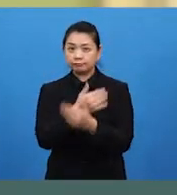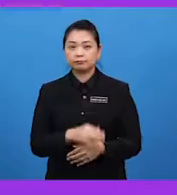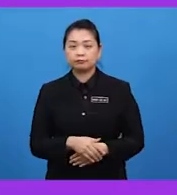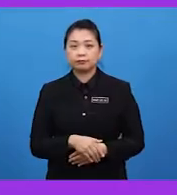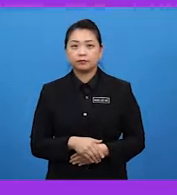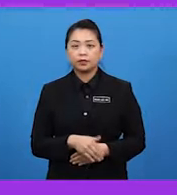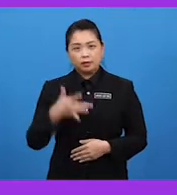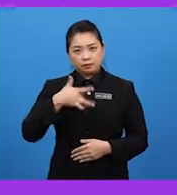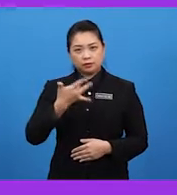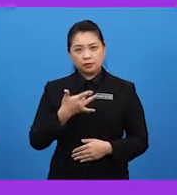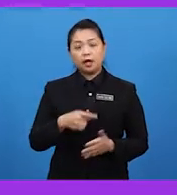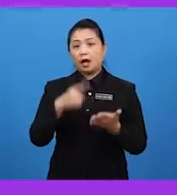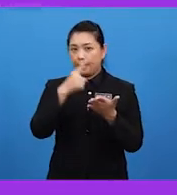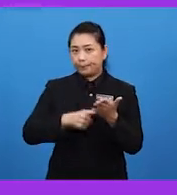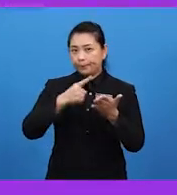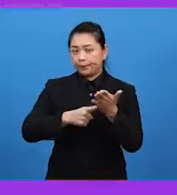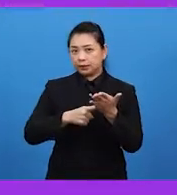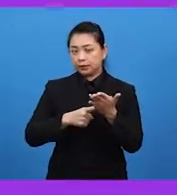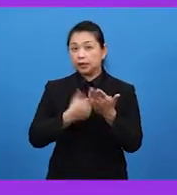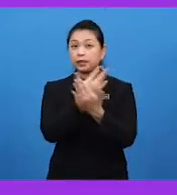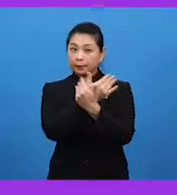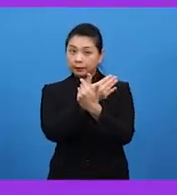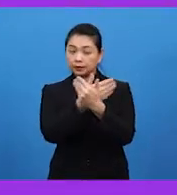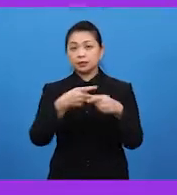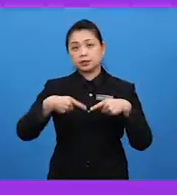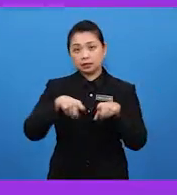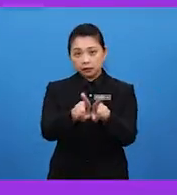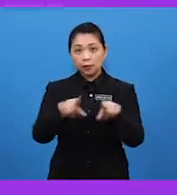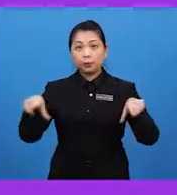anda, apakah yang rama-rama berkenaan sedang lakukan?